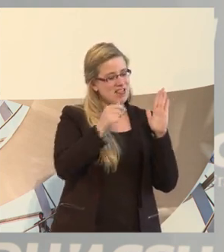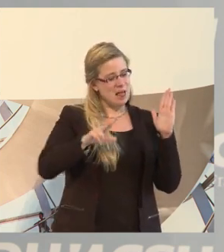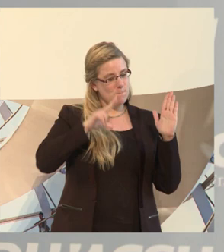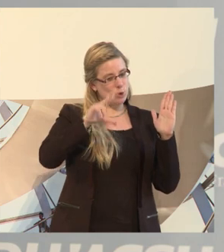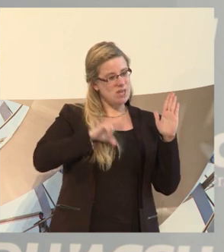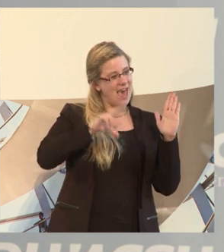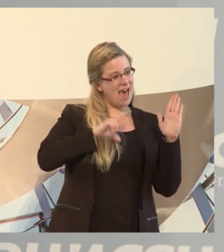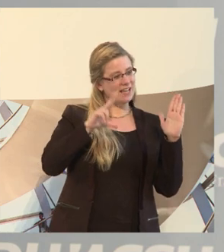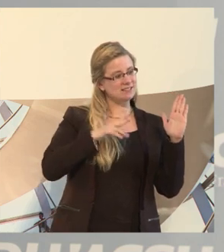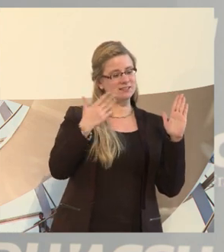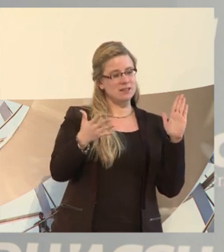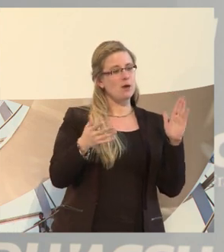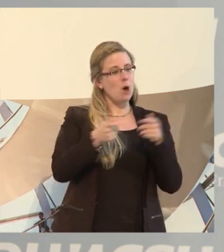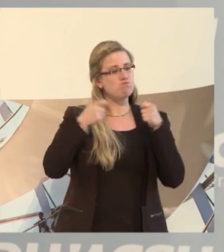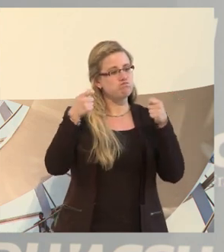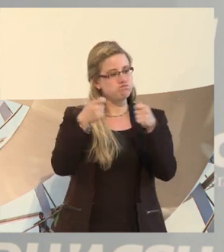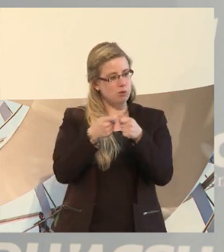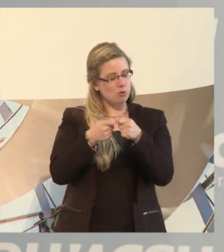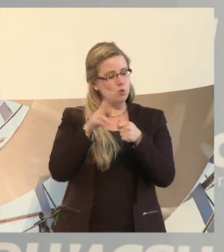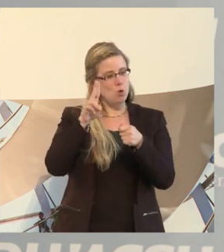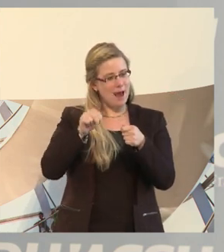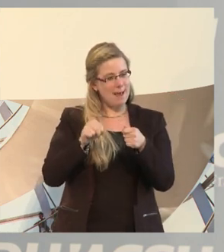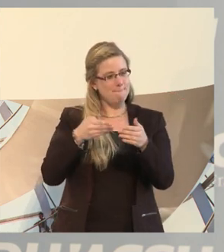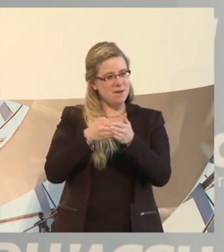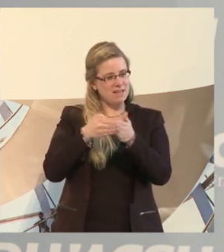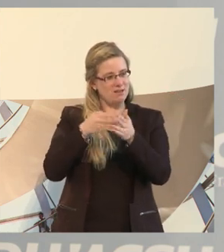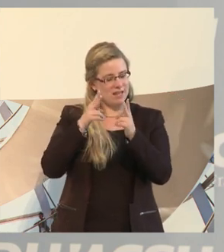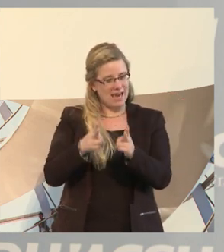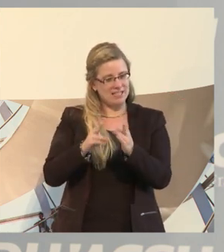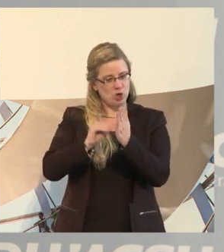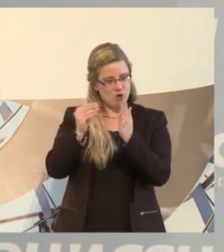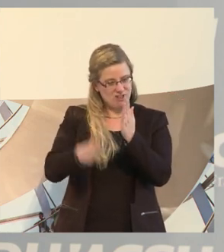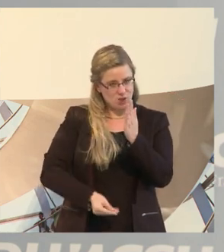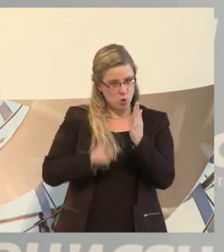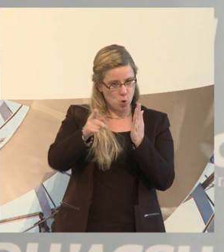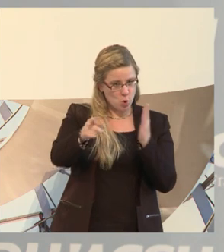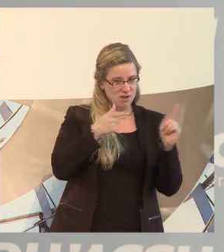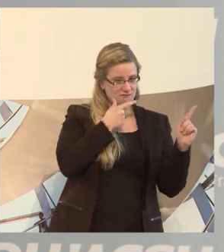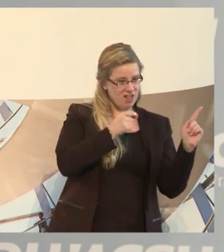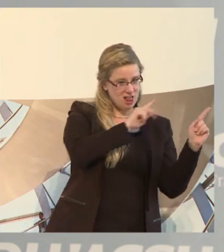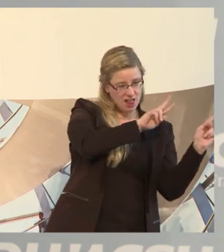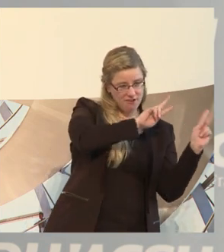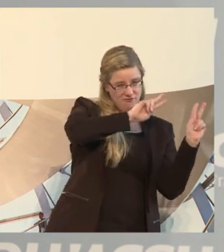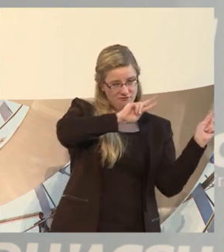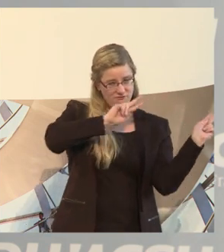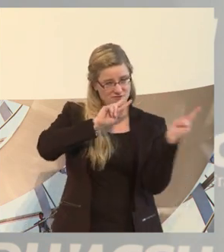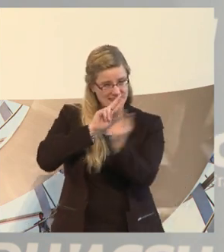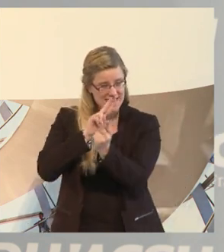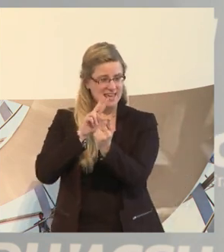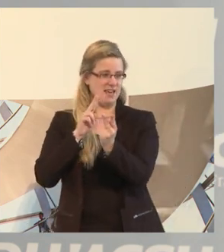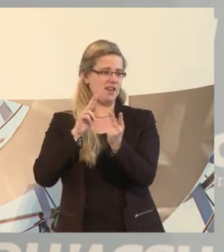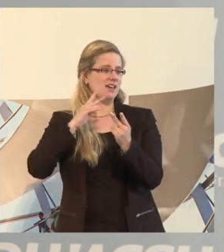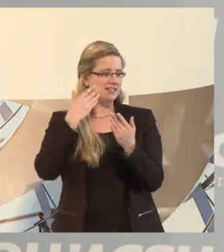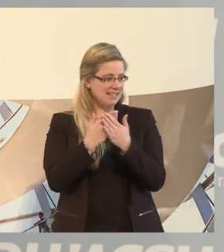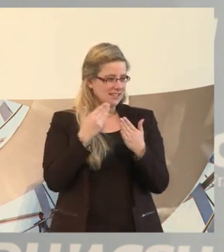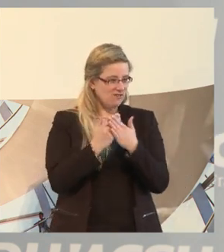orientiert und das den Menschen mit Behinderungen im 21. Jahrhundert gerecht wird. Und da gehe ich ganz mit meinem Kollegen